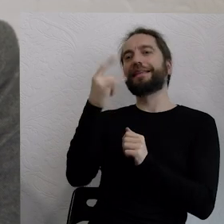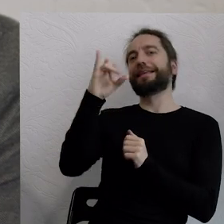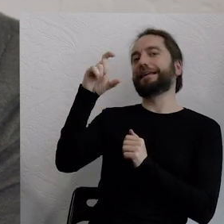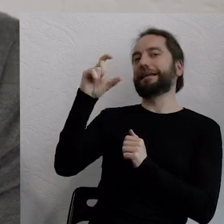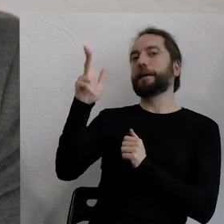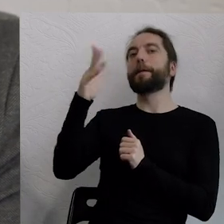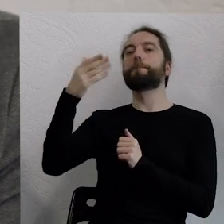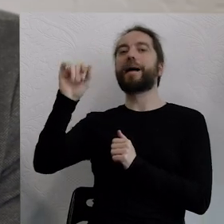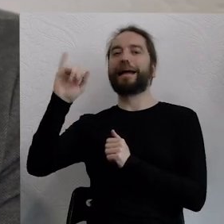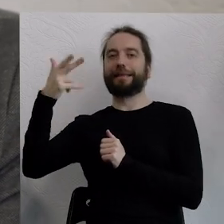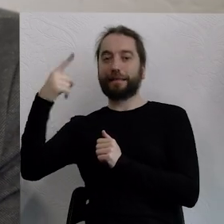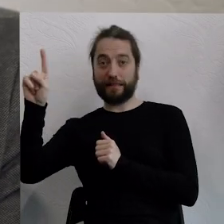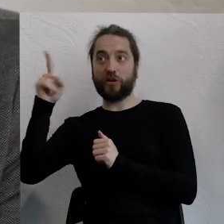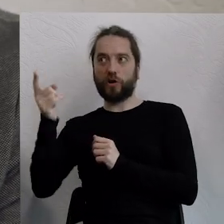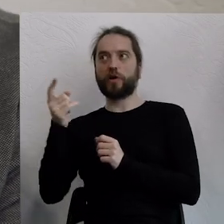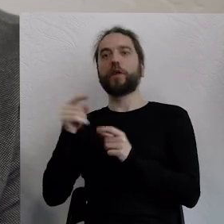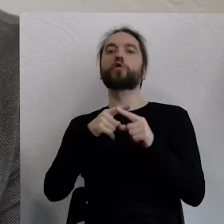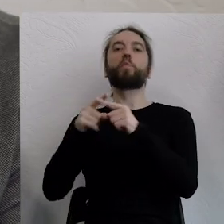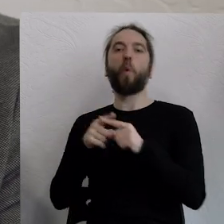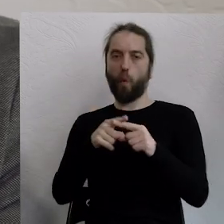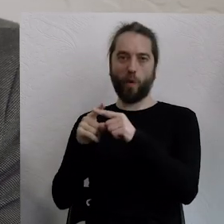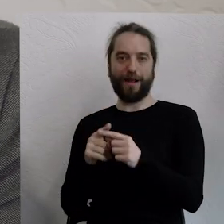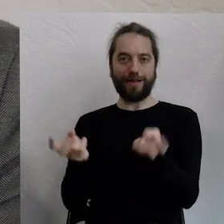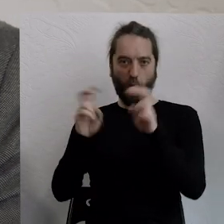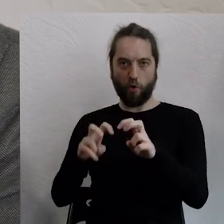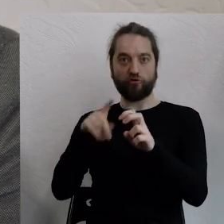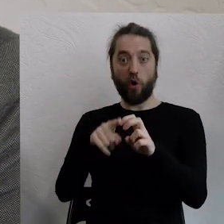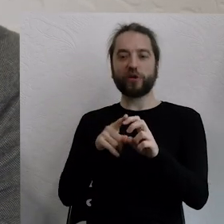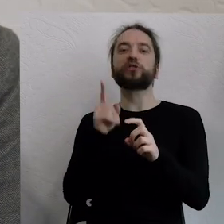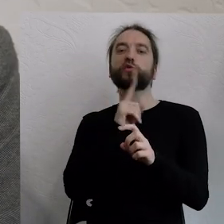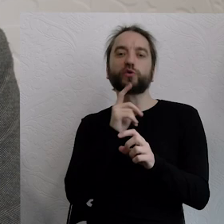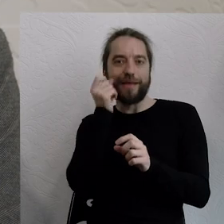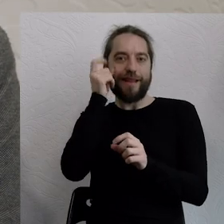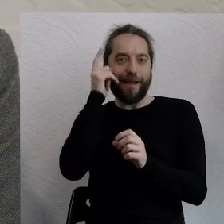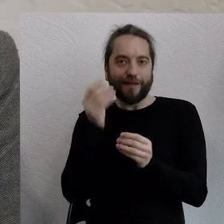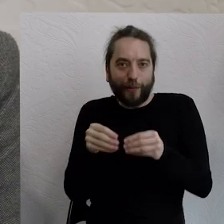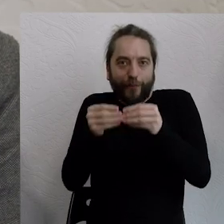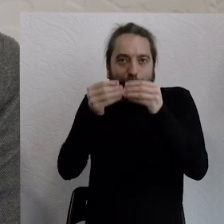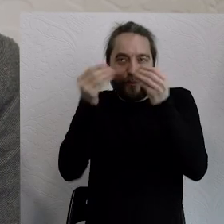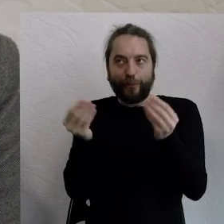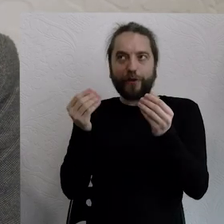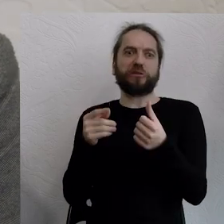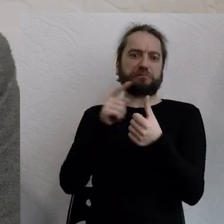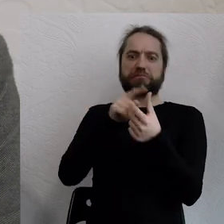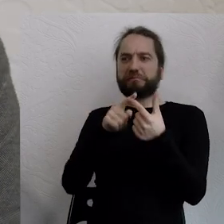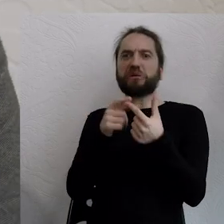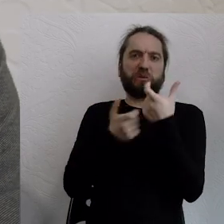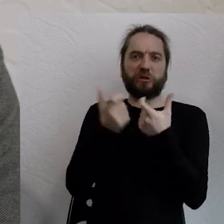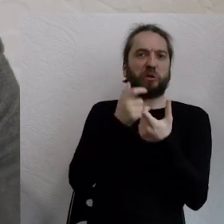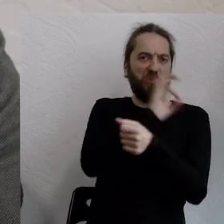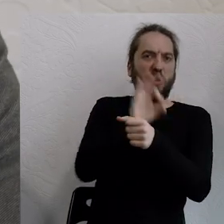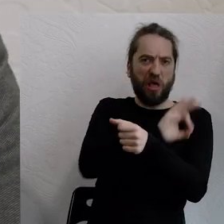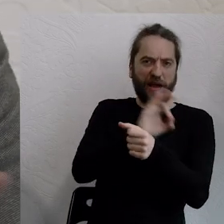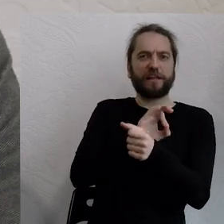spółki, która zaczęła na poważnie rozwijać sztuczną inteligencję i miała pierwszy sukces jako AlphaGo, AlphaFold, czyli to